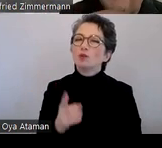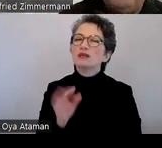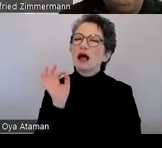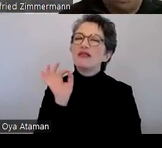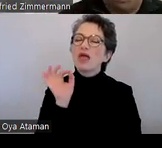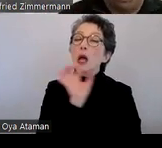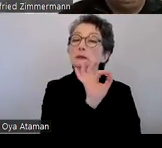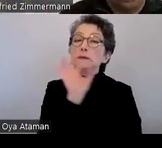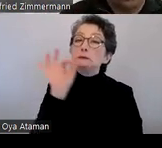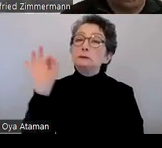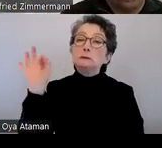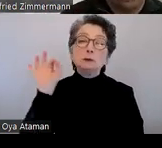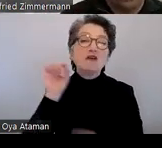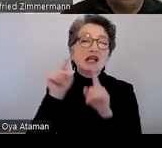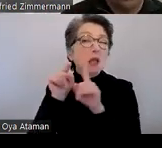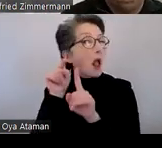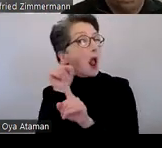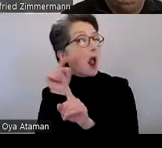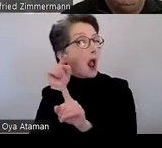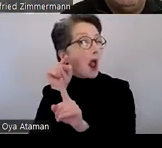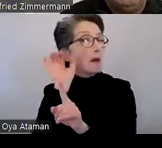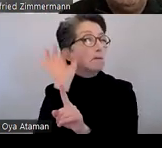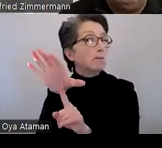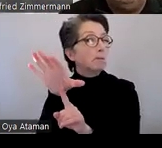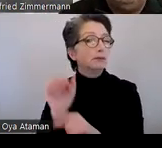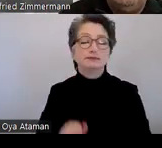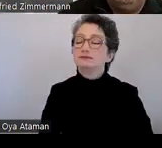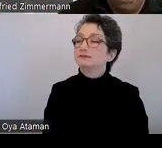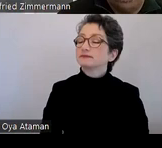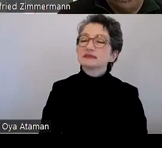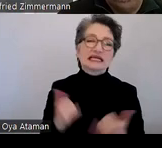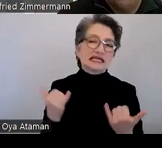ganz genau in das Fenster hinein positionieren.